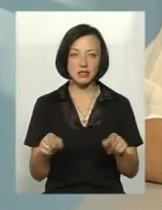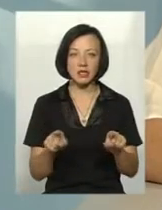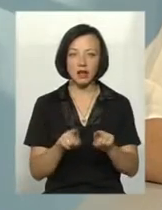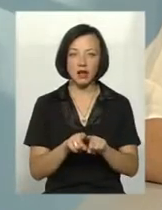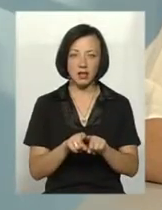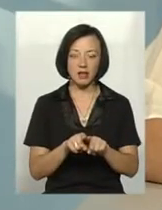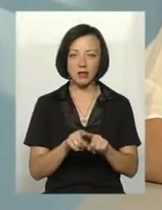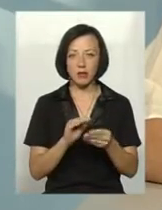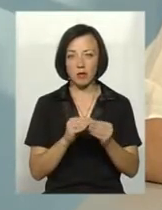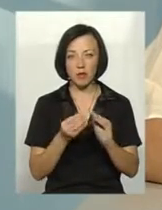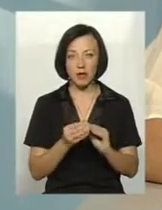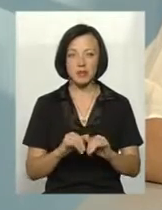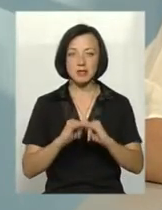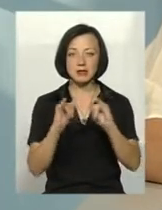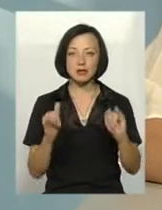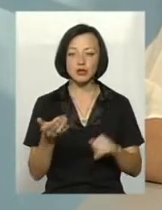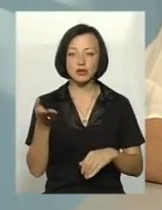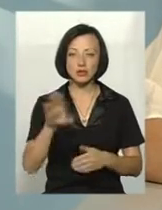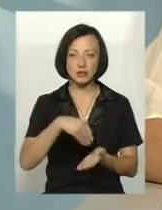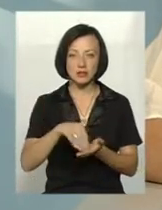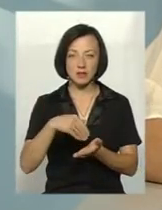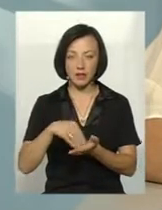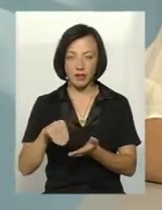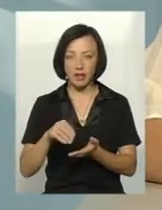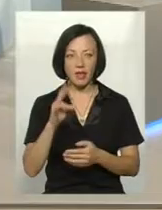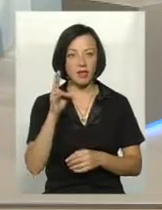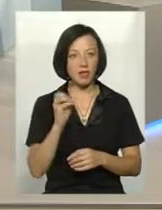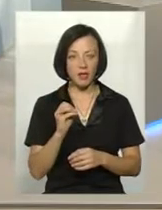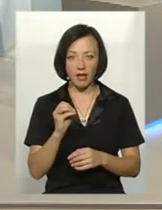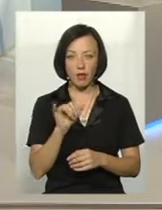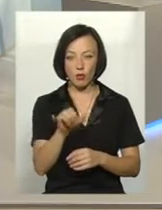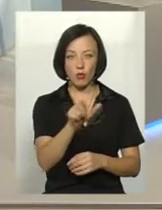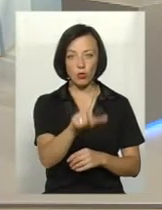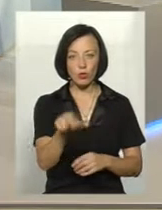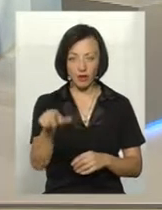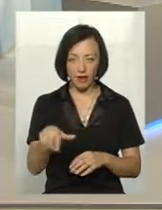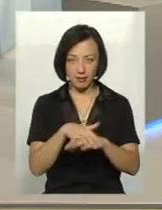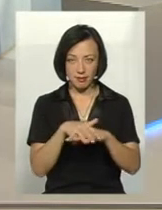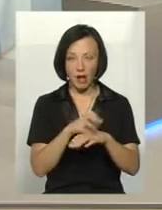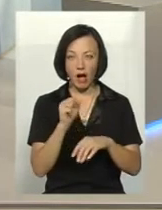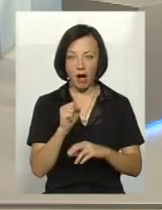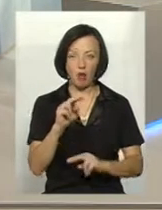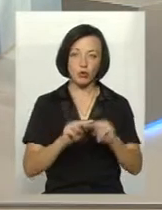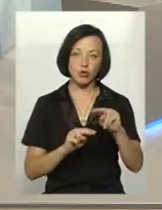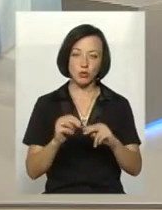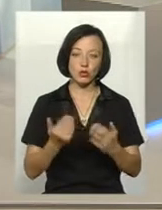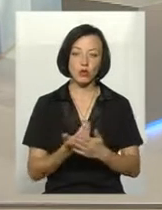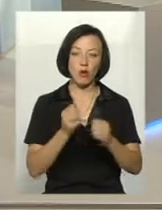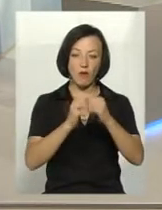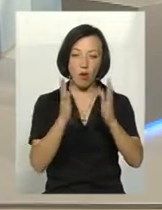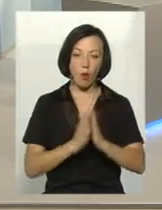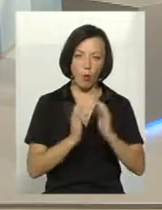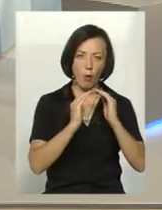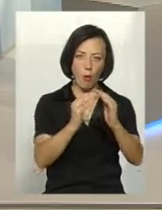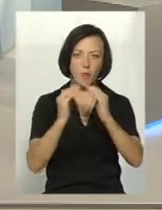аспекти, збільшується поголів'я свиней. І більше всі поголів'я не в населення, а будуються нові комплекси, від нової